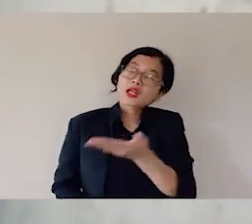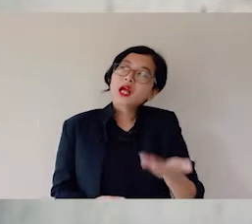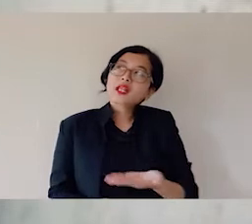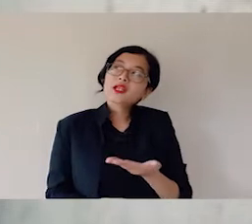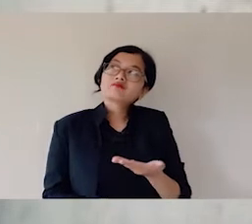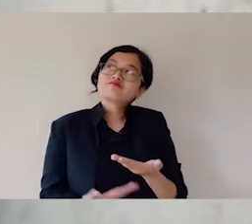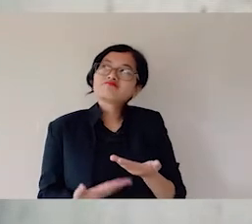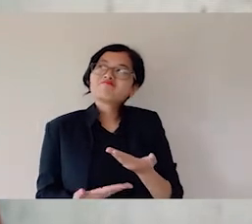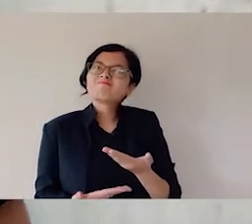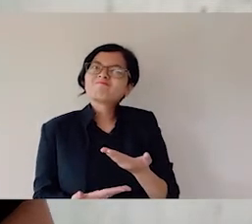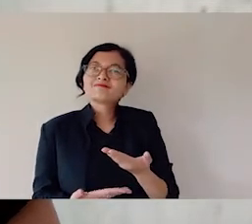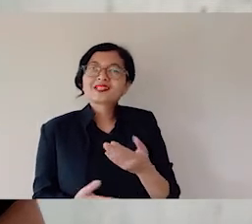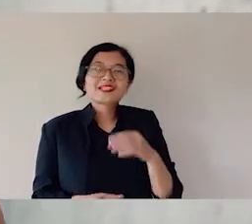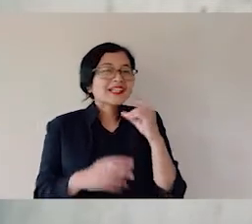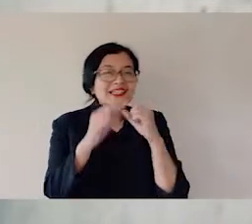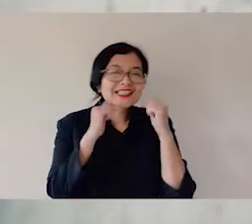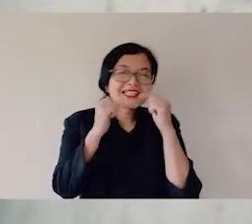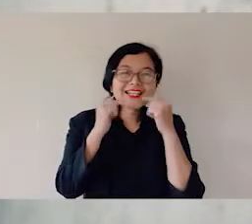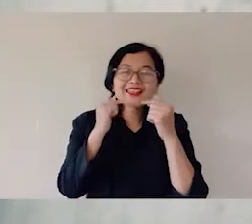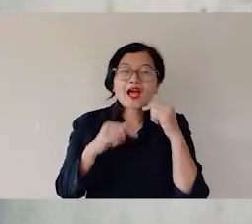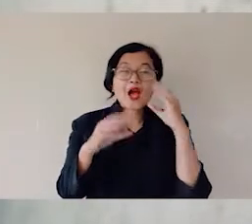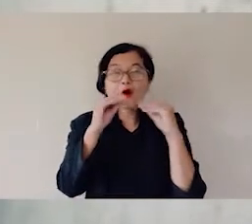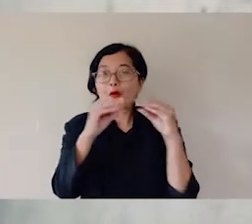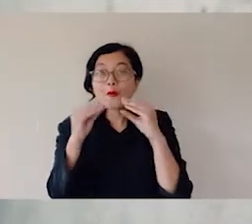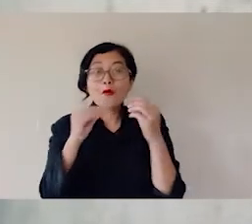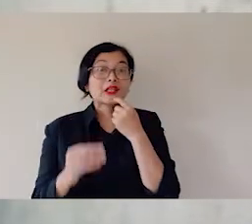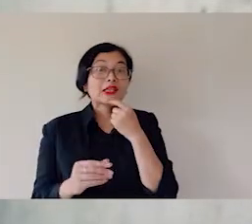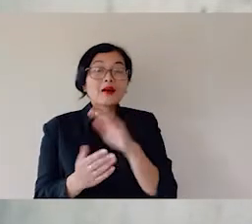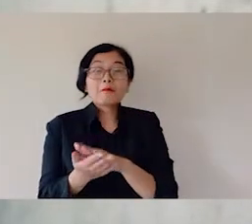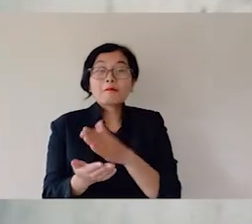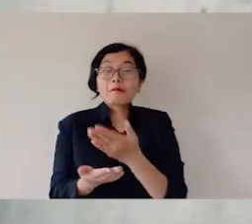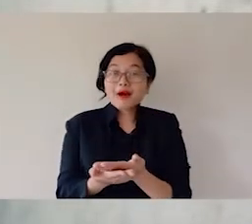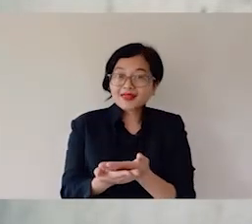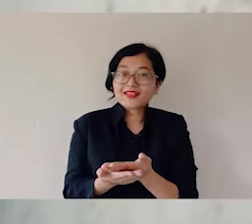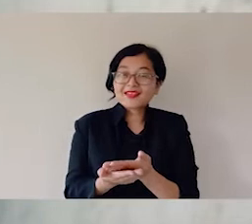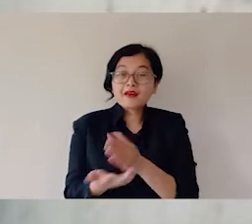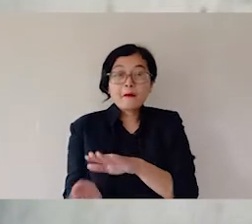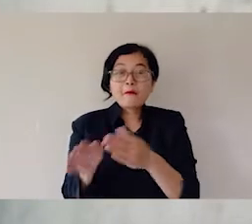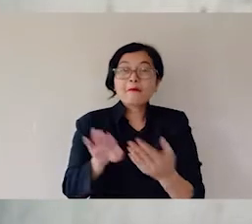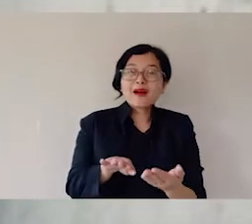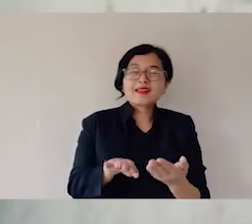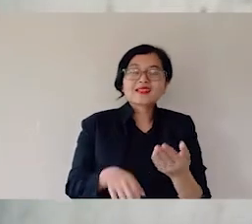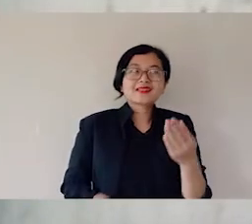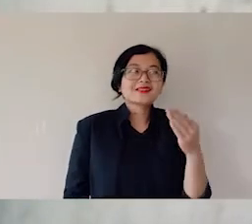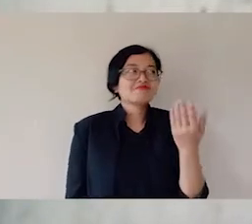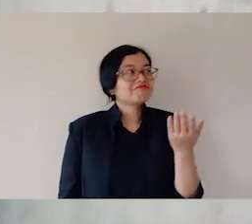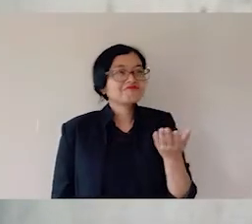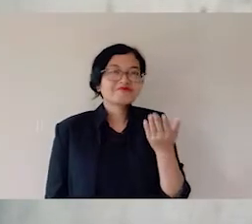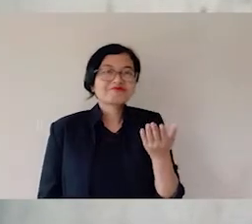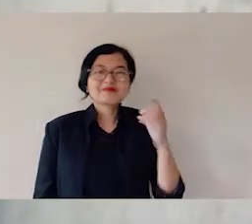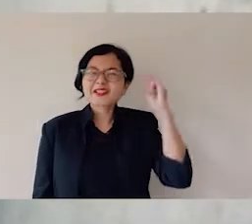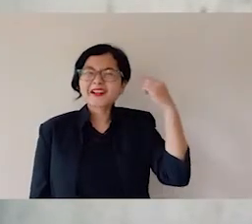terbiasa berbicara tentang kematian. Usia muda, kekuatan yang